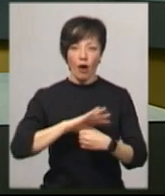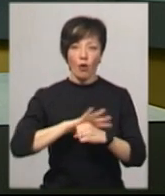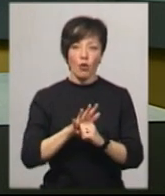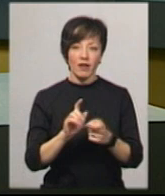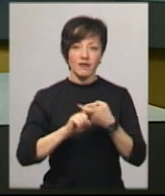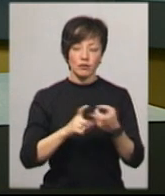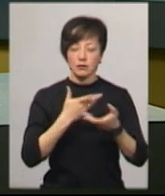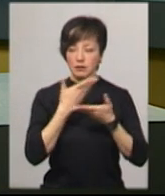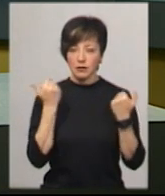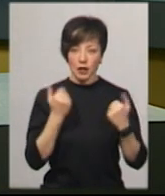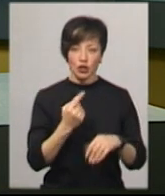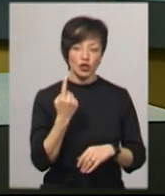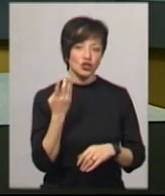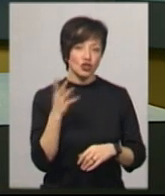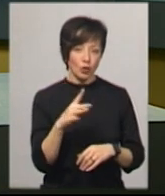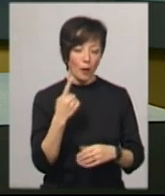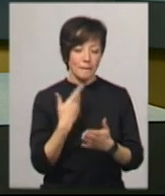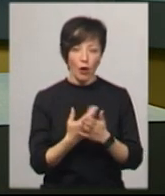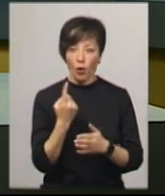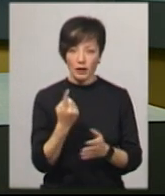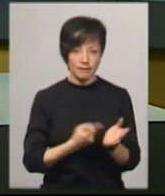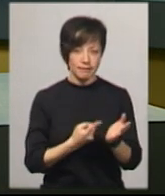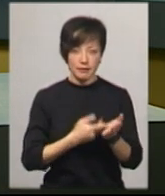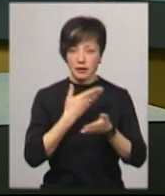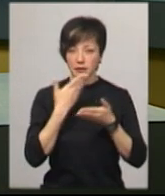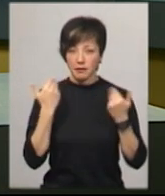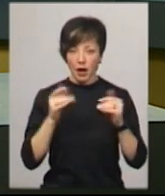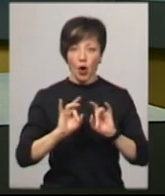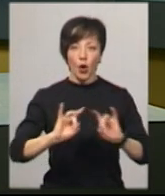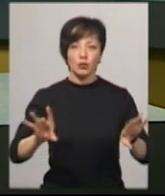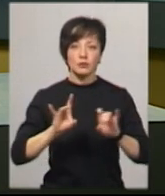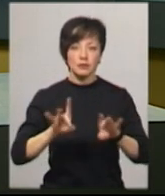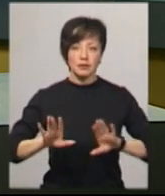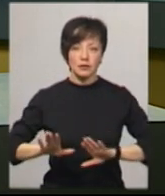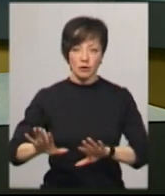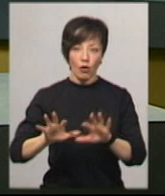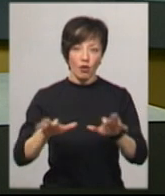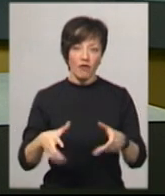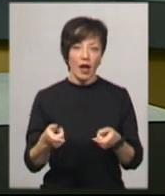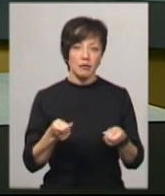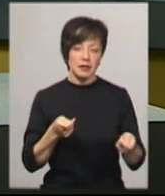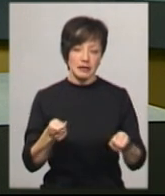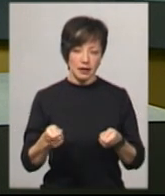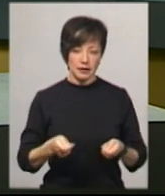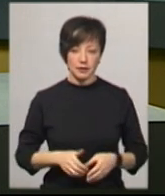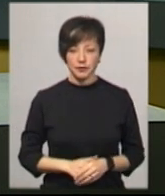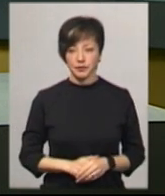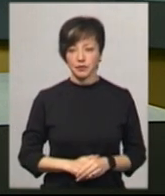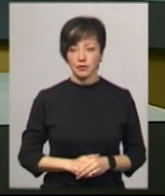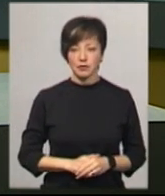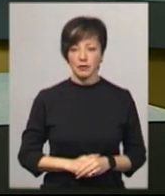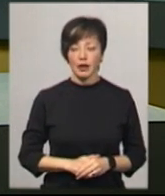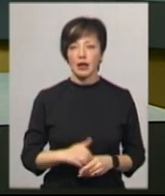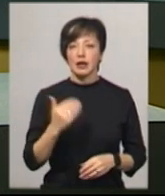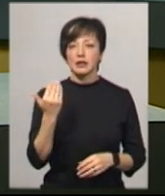немає. З чотирьох підозр одна не підтвердилась. Про це розповіла заступниця голови Хмельницької облдержадміністрації Оксана Ситницька.